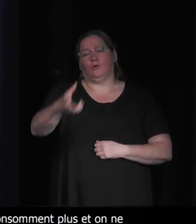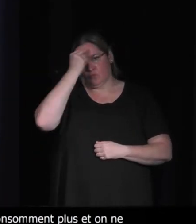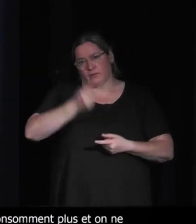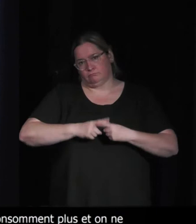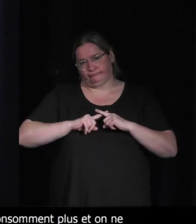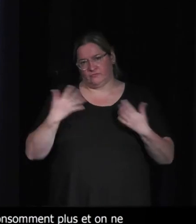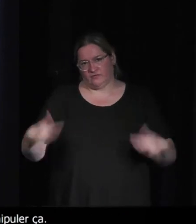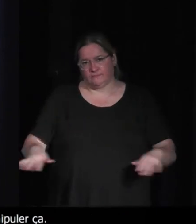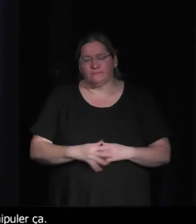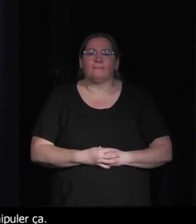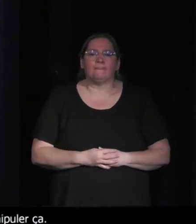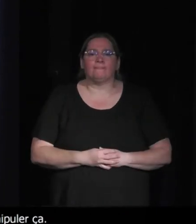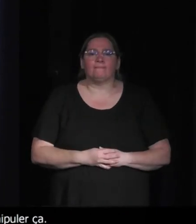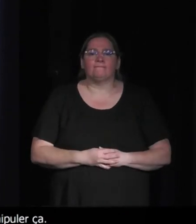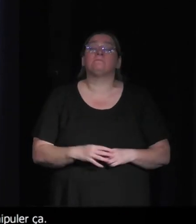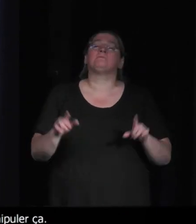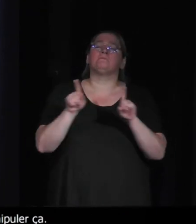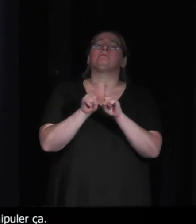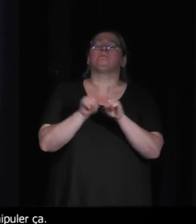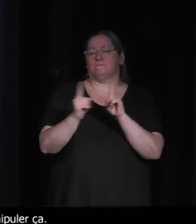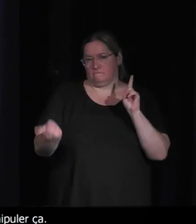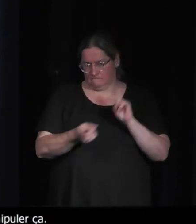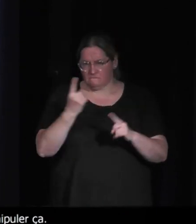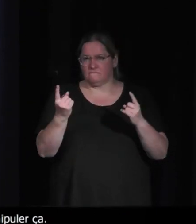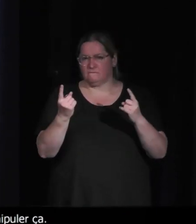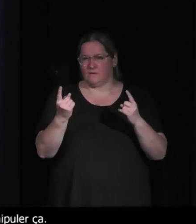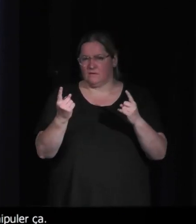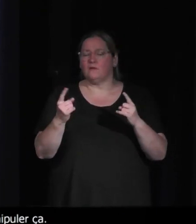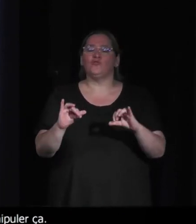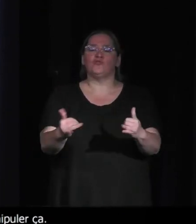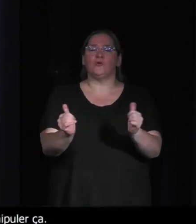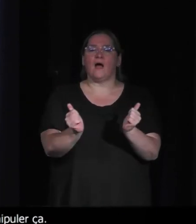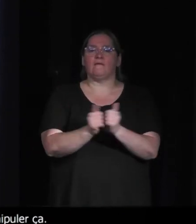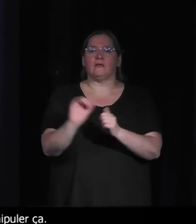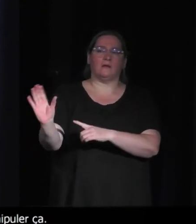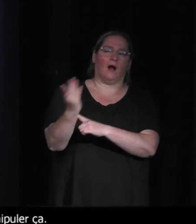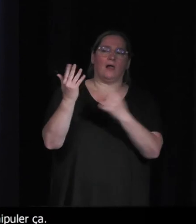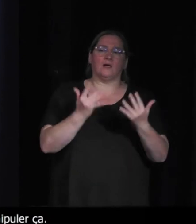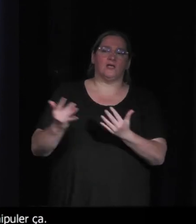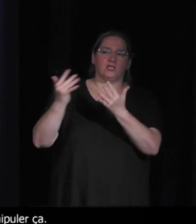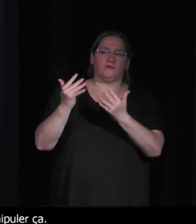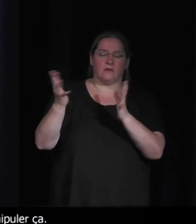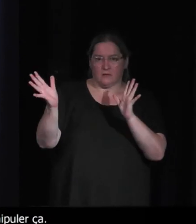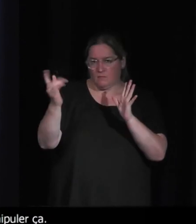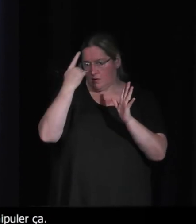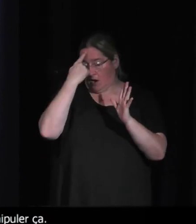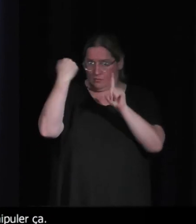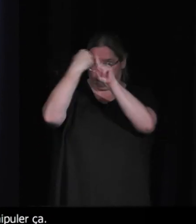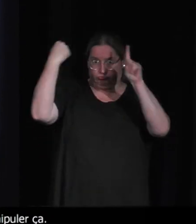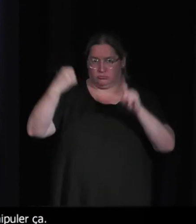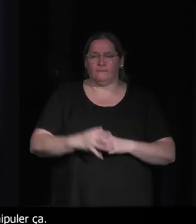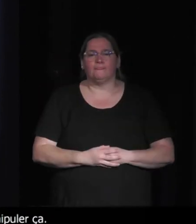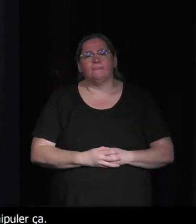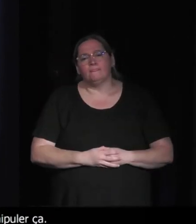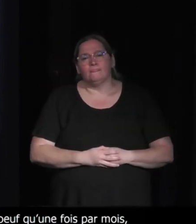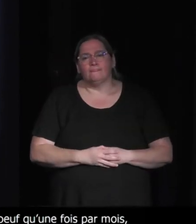voir les chiffres de, à la fin, ah, ok, et ça rentre dans le gameplay. Et il y a quelques jeux qu'on commence un tout petit peu à le faire. y avait, du